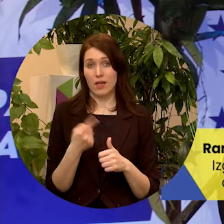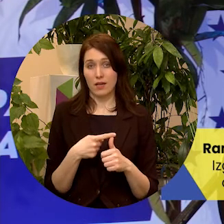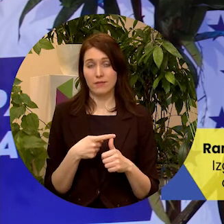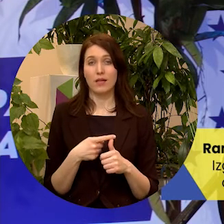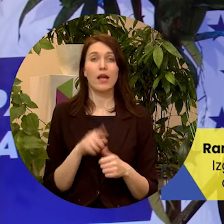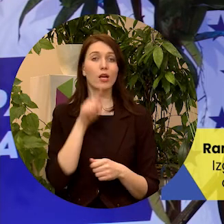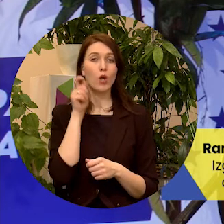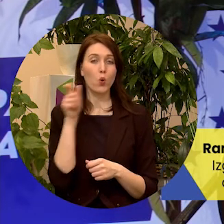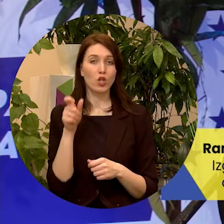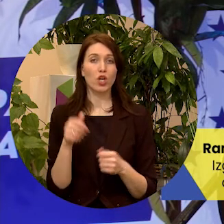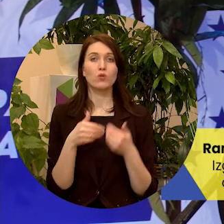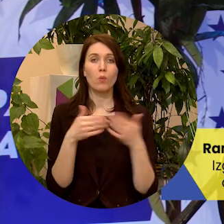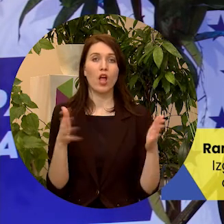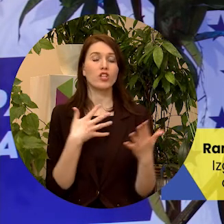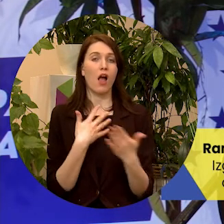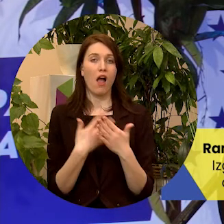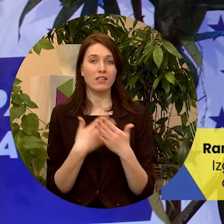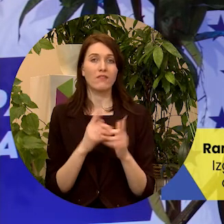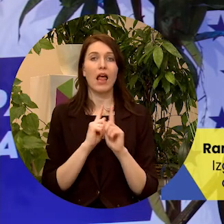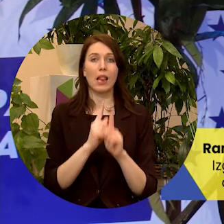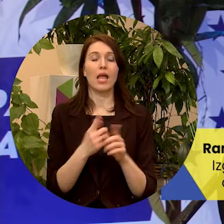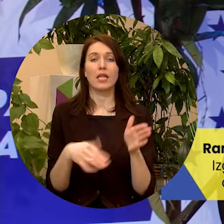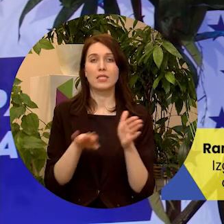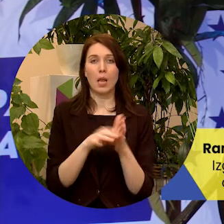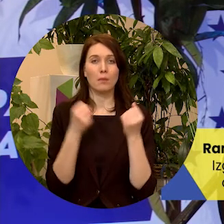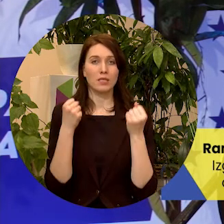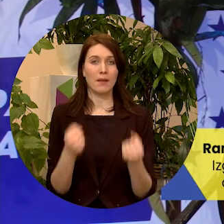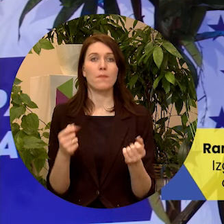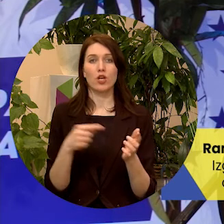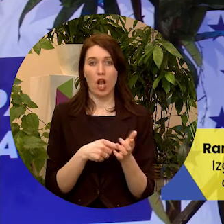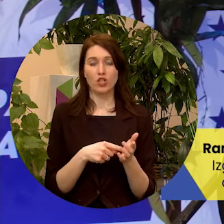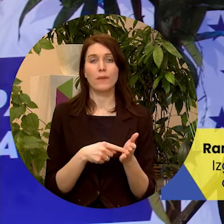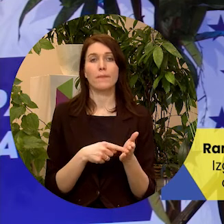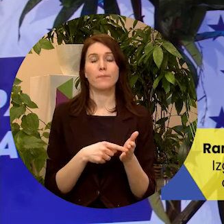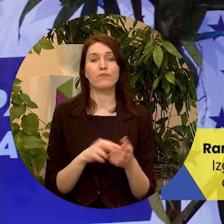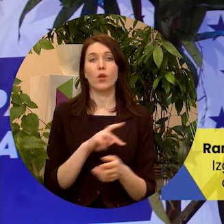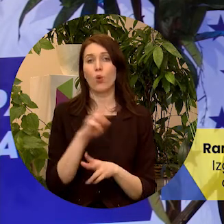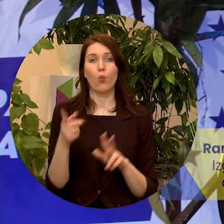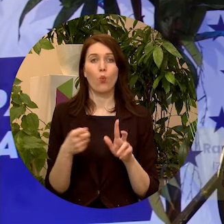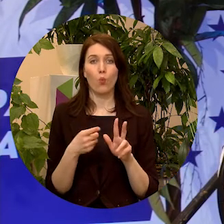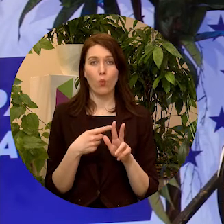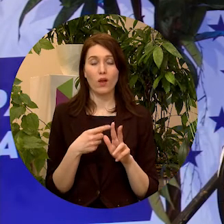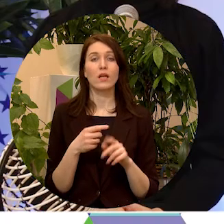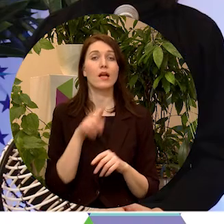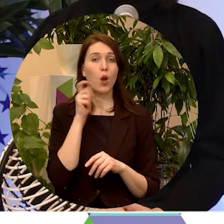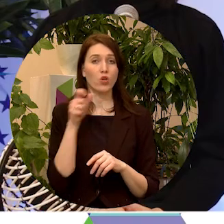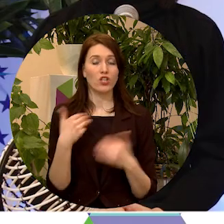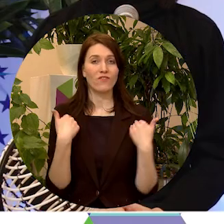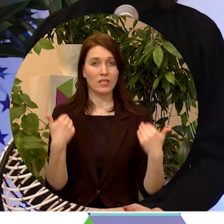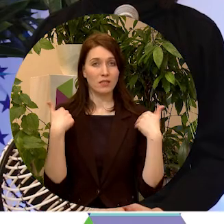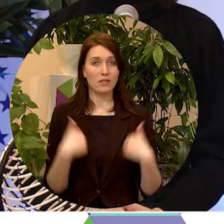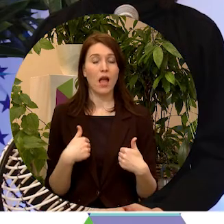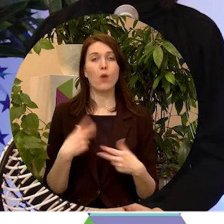jauniešu plašāks un aktīvāks līdzdalības stiprināšana, otra ir jauniešu fiziskā un